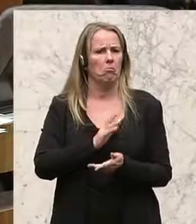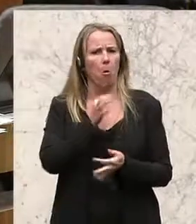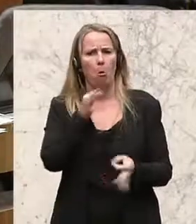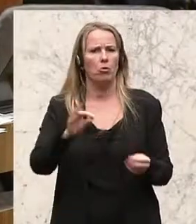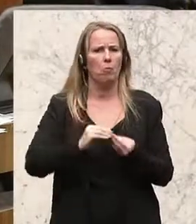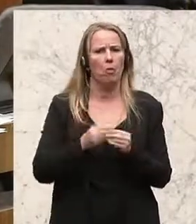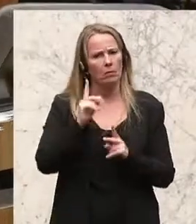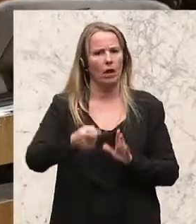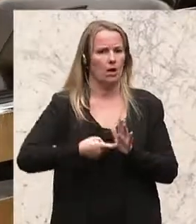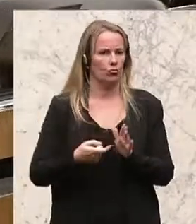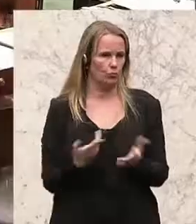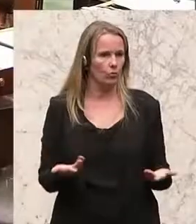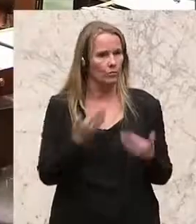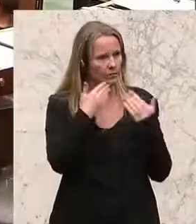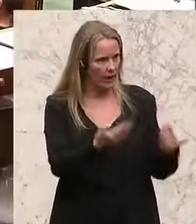Danke.